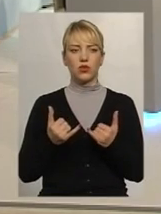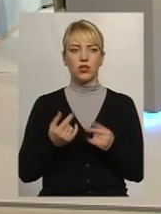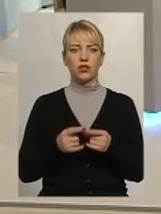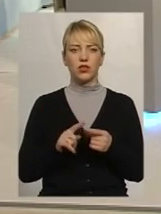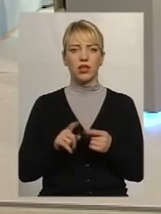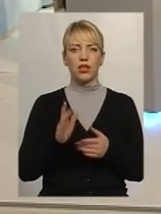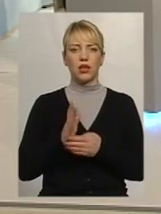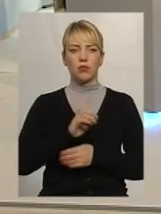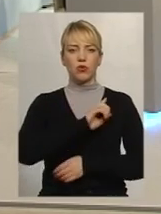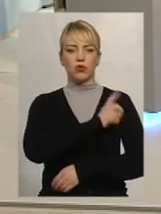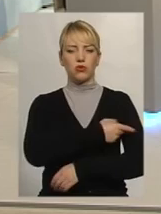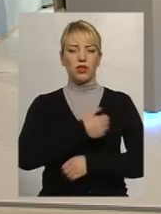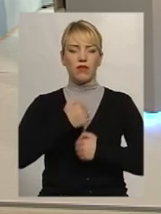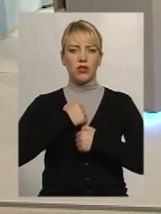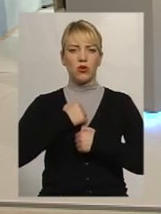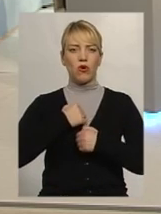потужний військовий колектив,